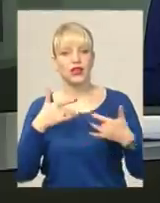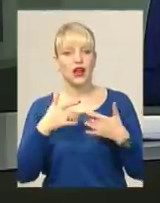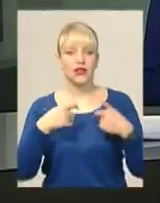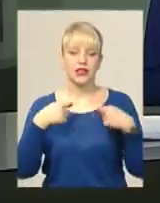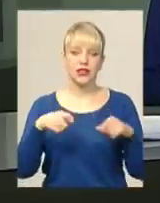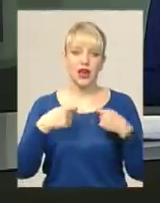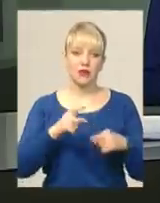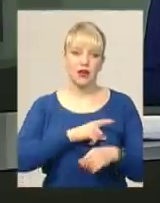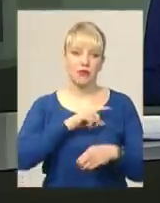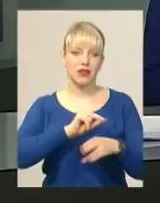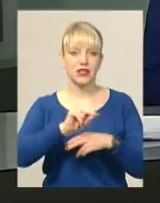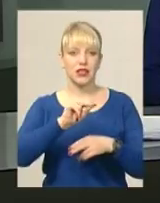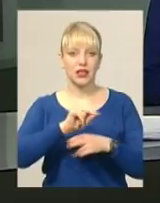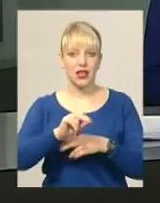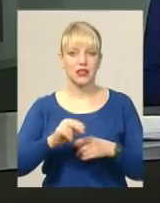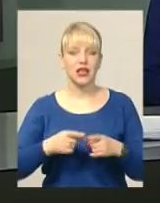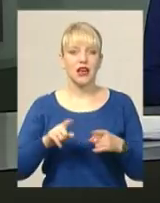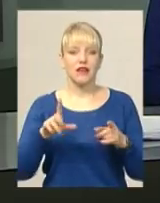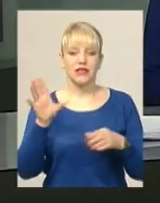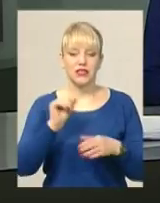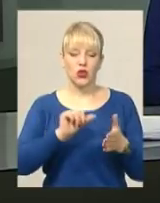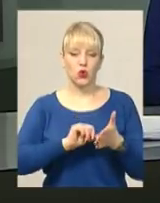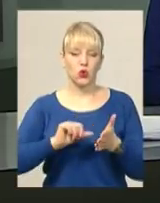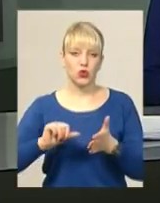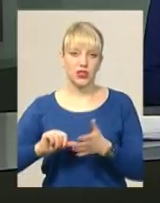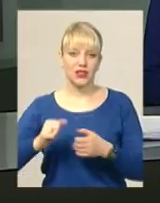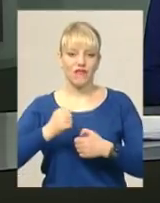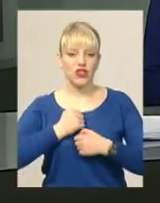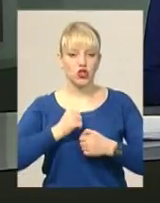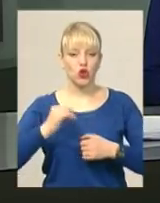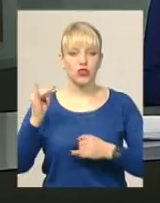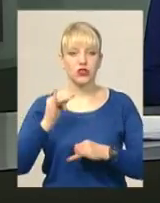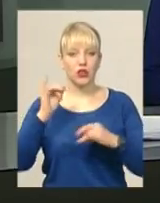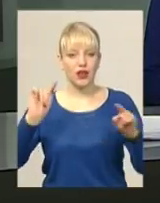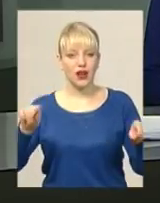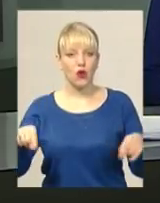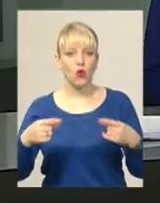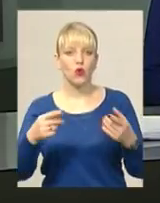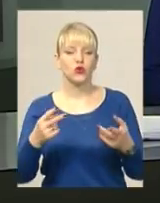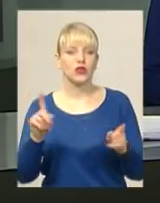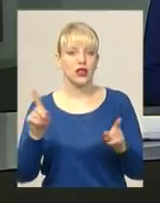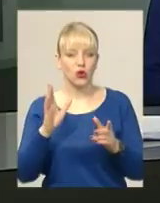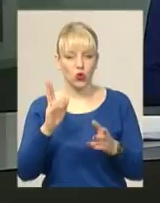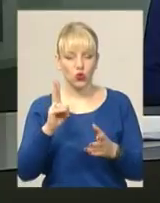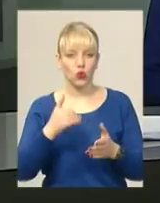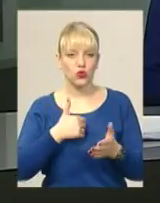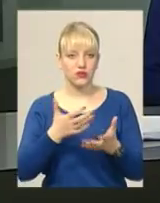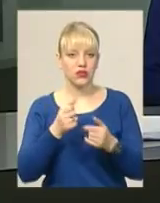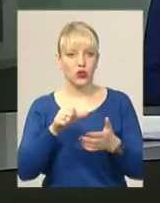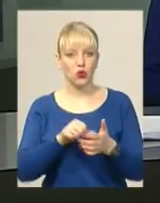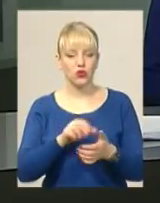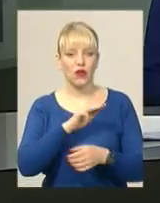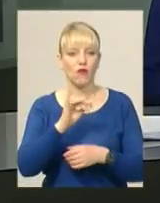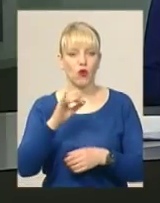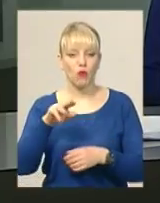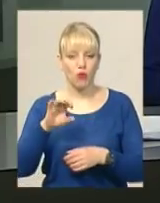та майстер-класи з ремесел. Усіх учасників клубів військово-історичної реконструкції, які хочуть взяти участь у «Форпості», просять підготувати